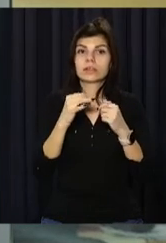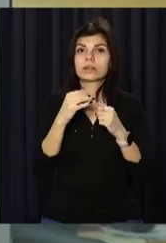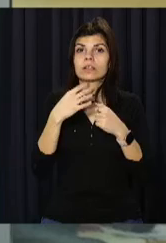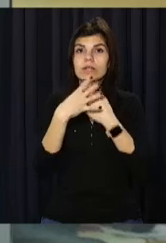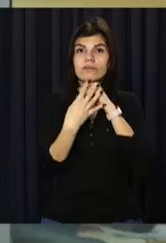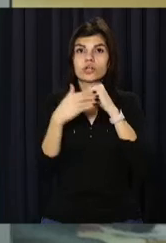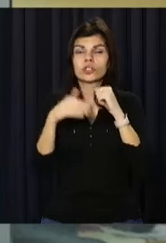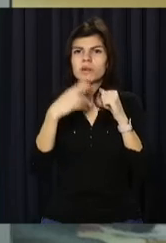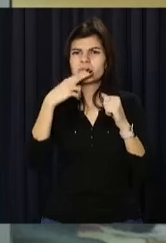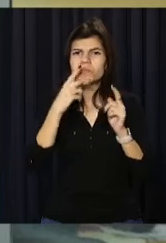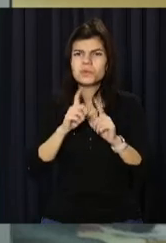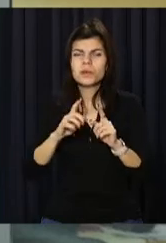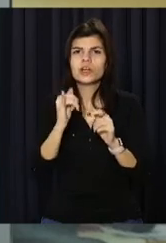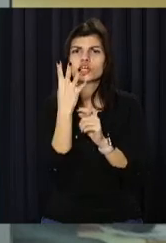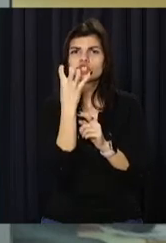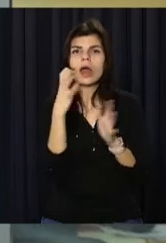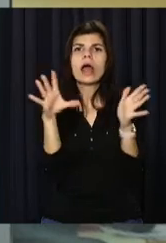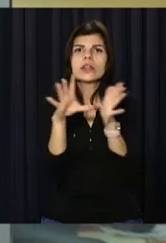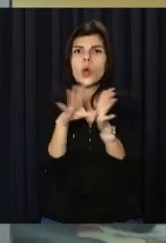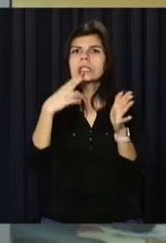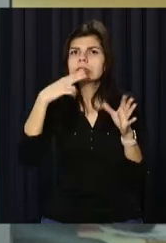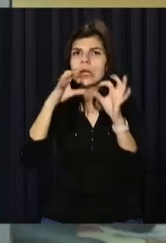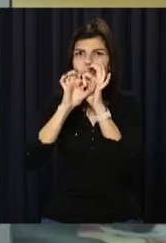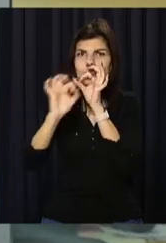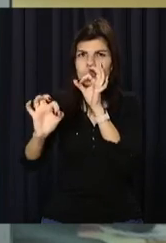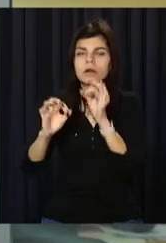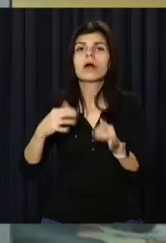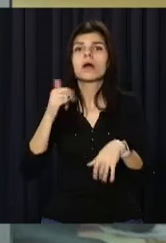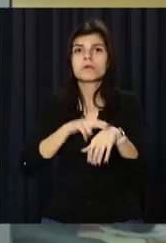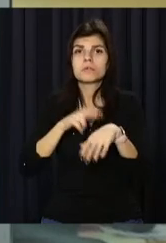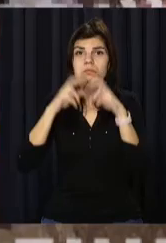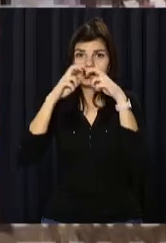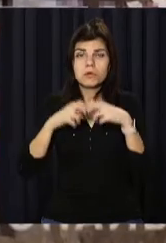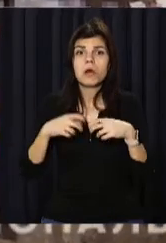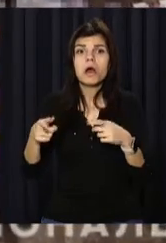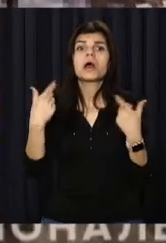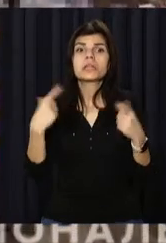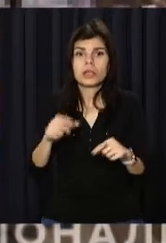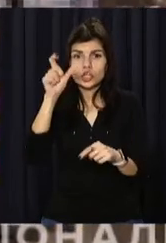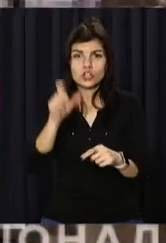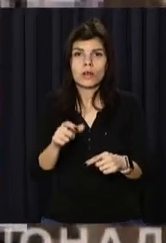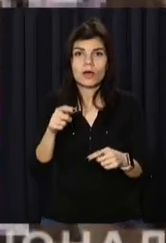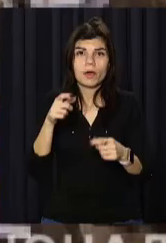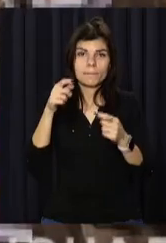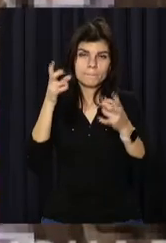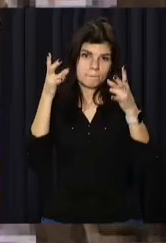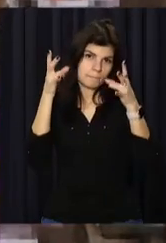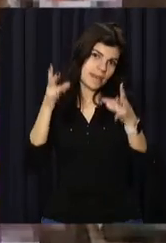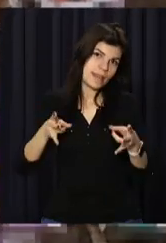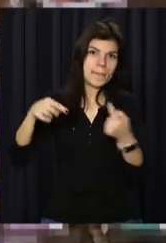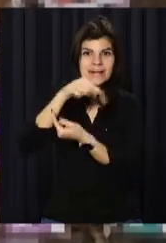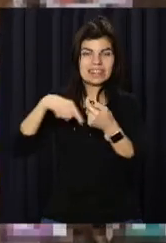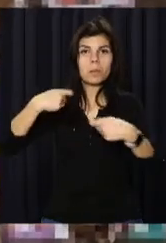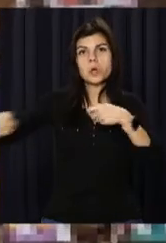цигарок, і майже 400 електронних цигарет. Наразі правоохоронці з'ясовують, де збував свій товар гори бізнесмен, а вилучену